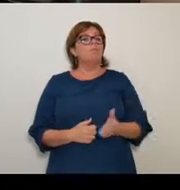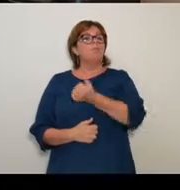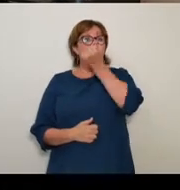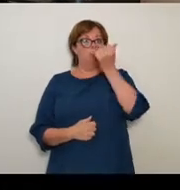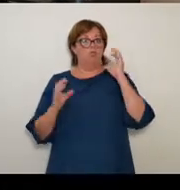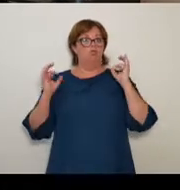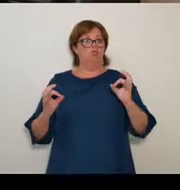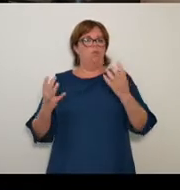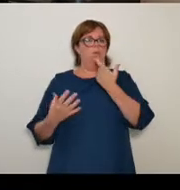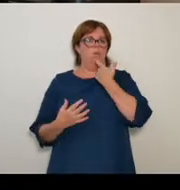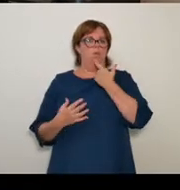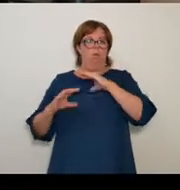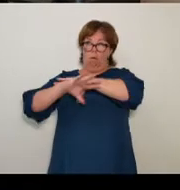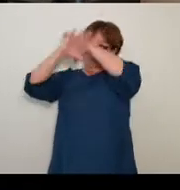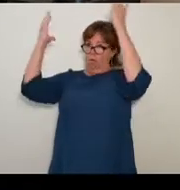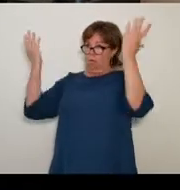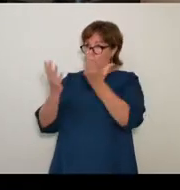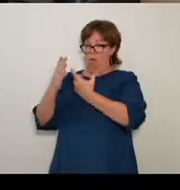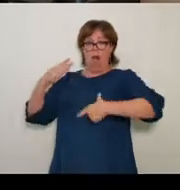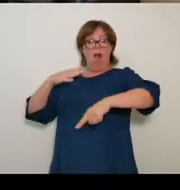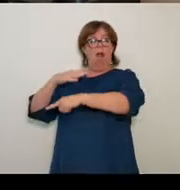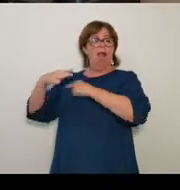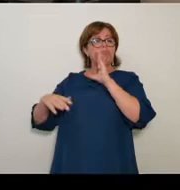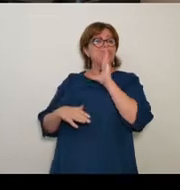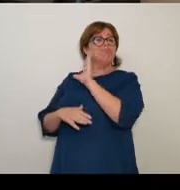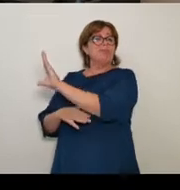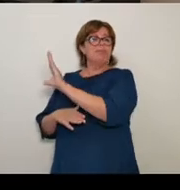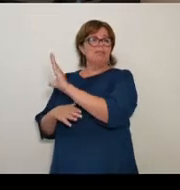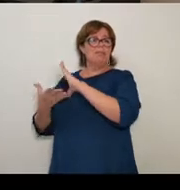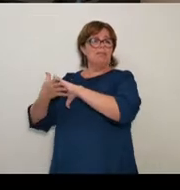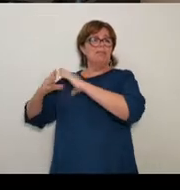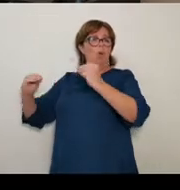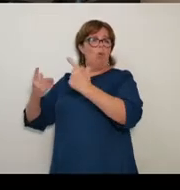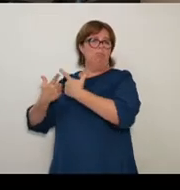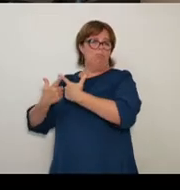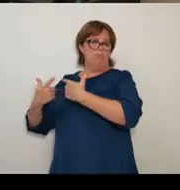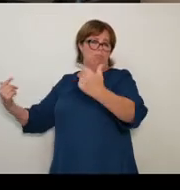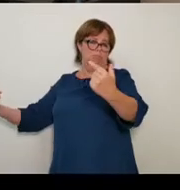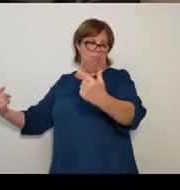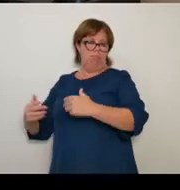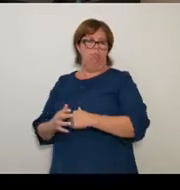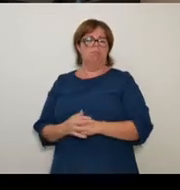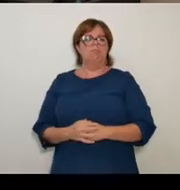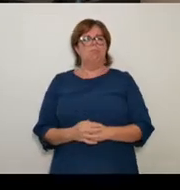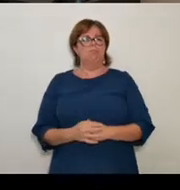concerne justement ce tissu langagé singulier, qui n'opère pas simplement